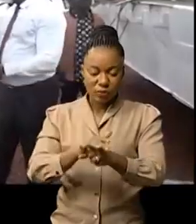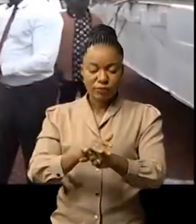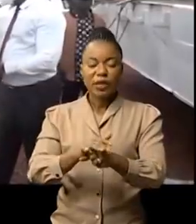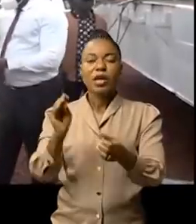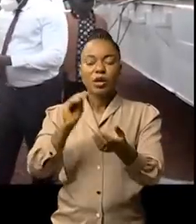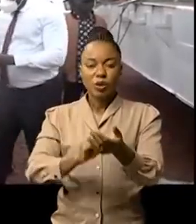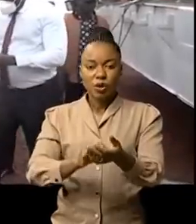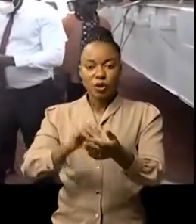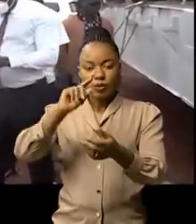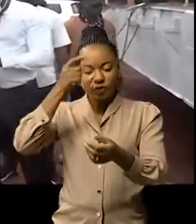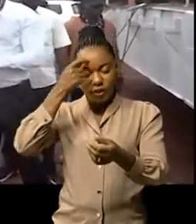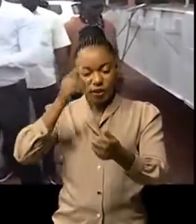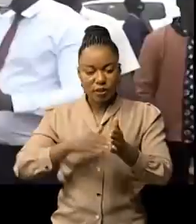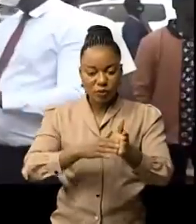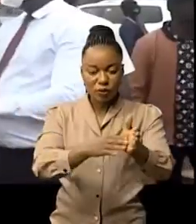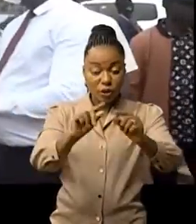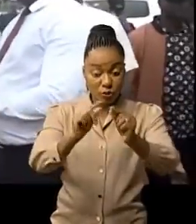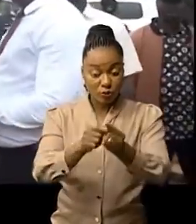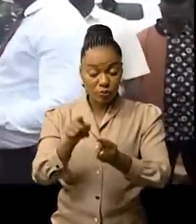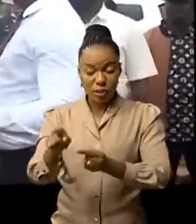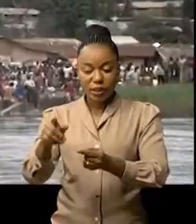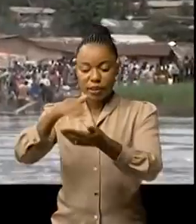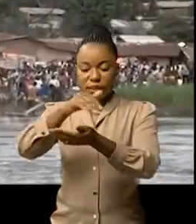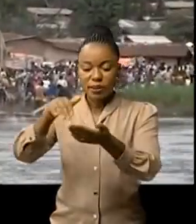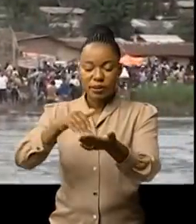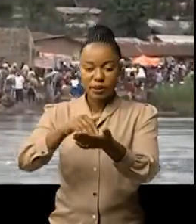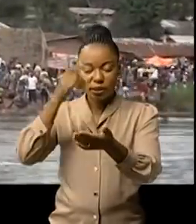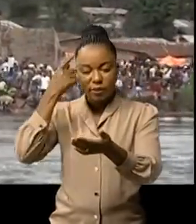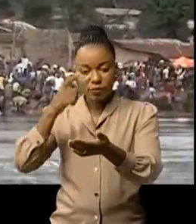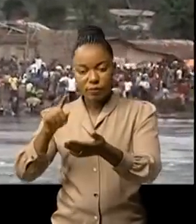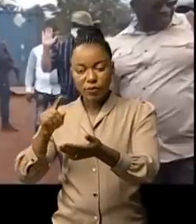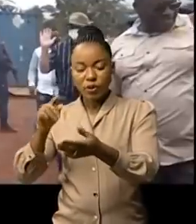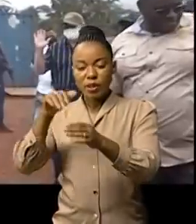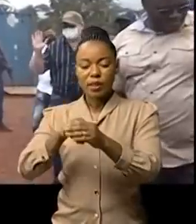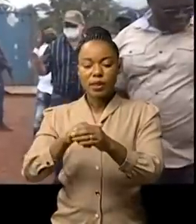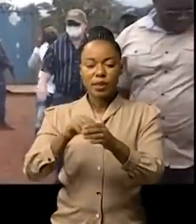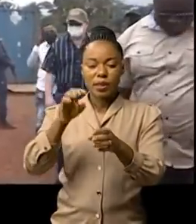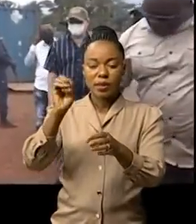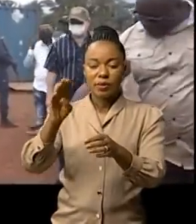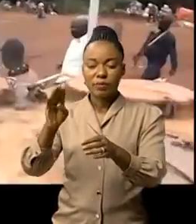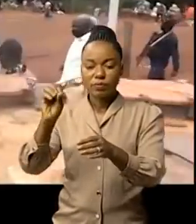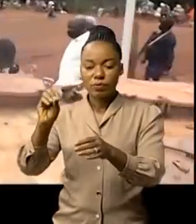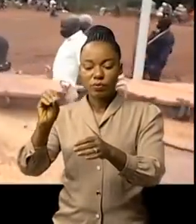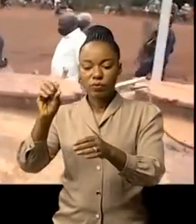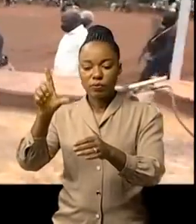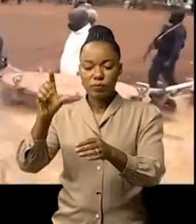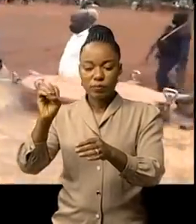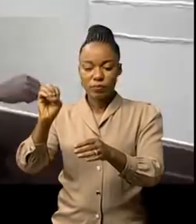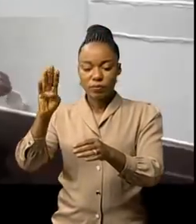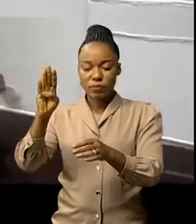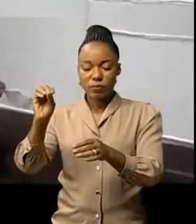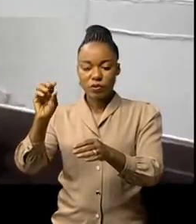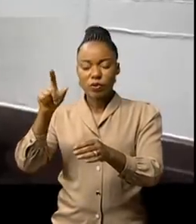par la suite conduit la délégation au centre des négoces des Bollé-Bollé dans le territoire des Wamba en pleine